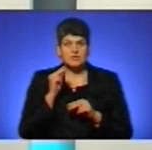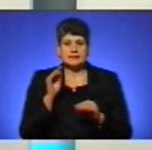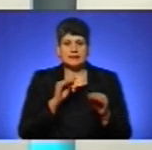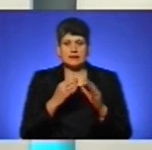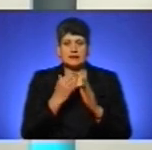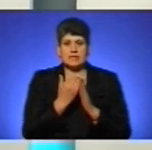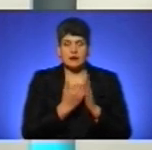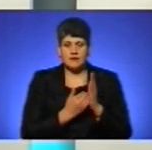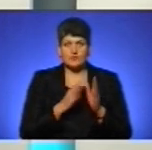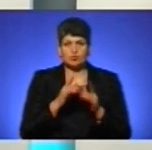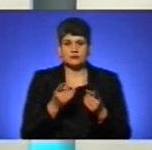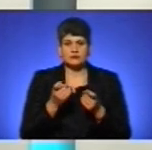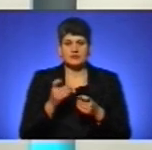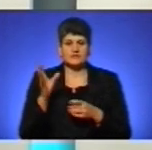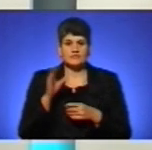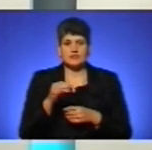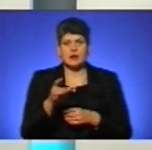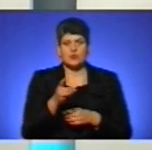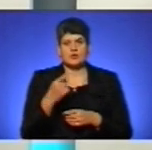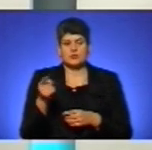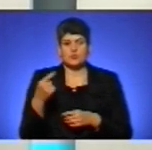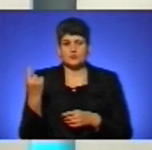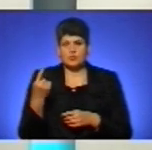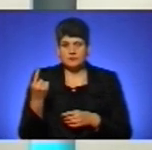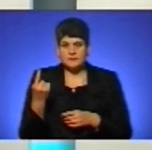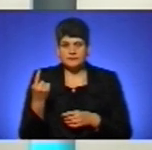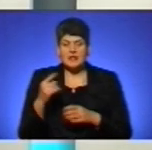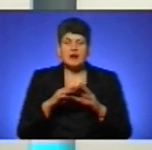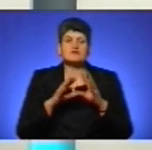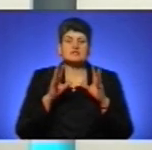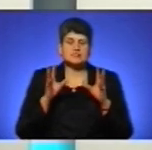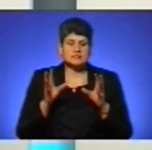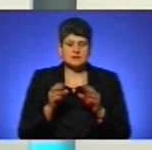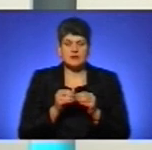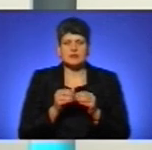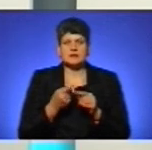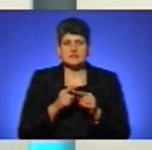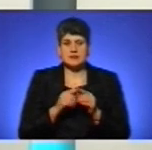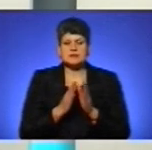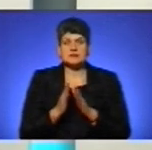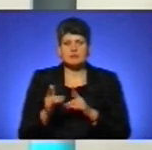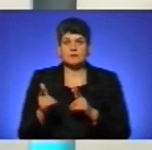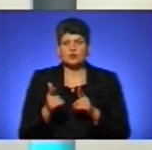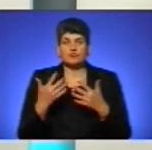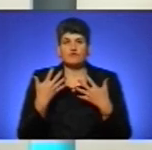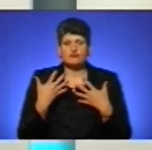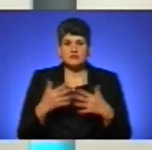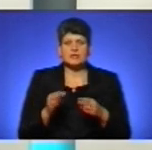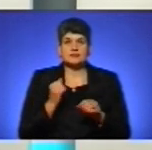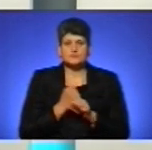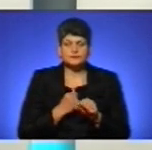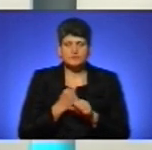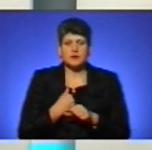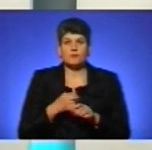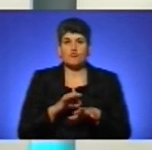залучатися майже всі райони Тернопільської області. А взагалі, це система підготовки у нас вже налагоджена, ми